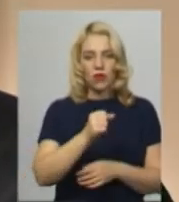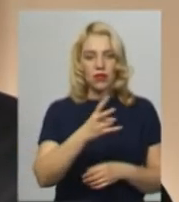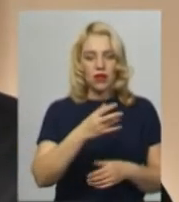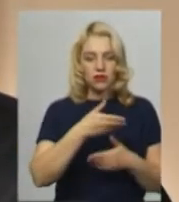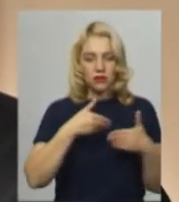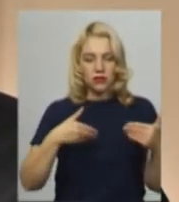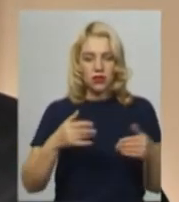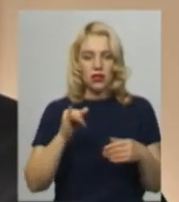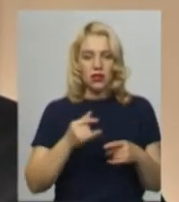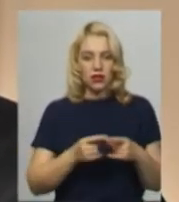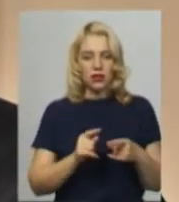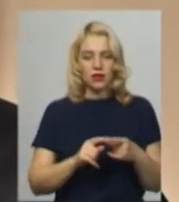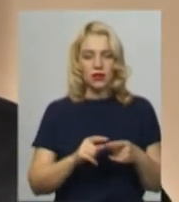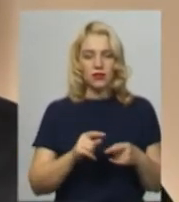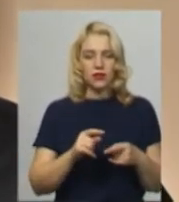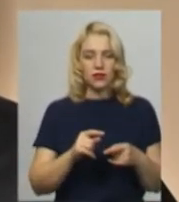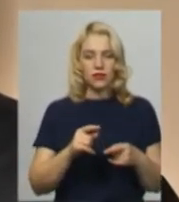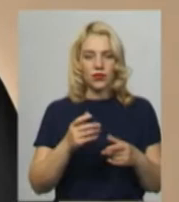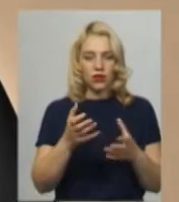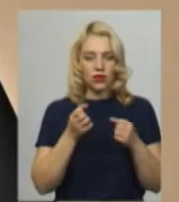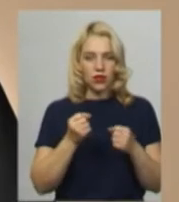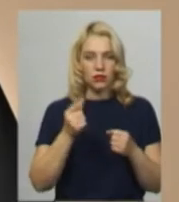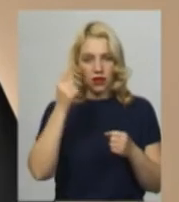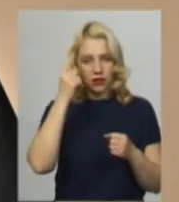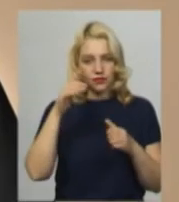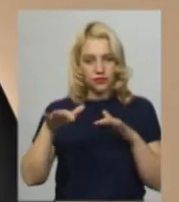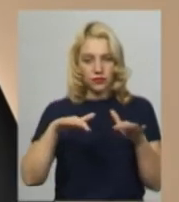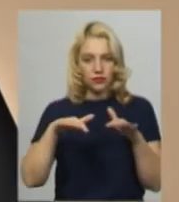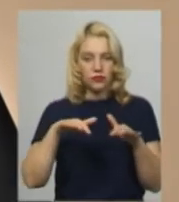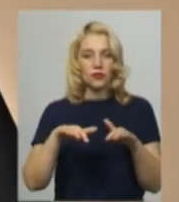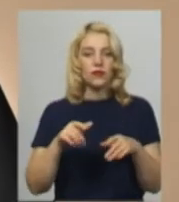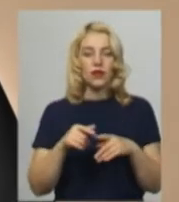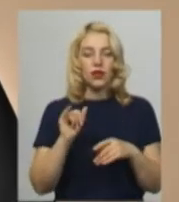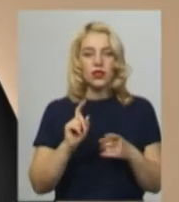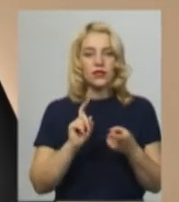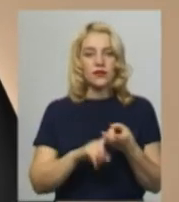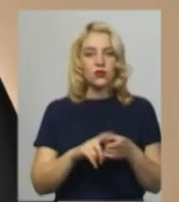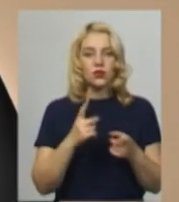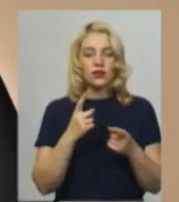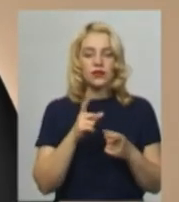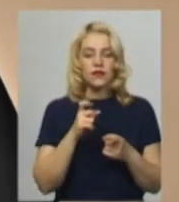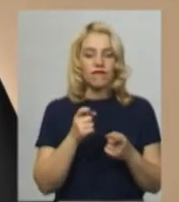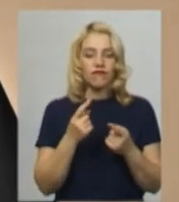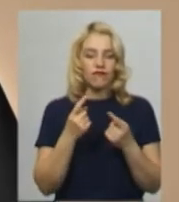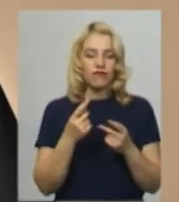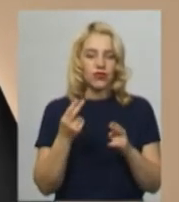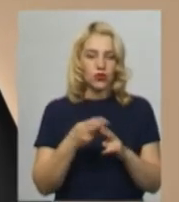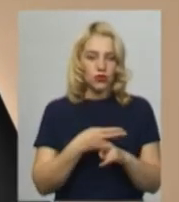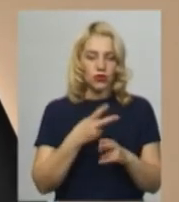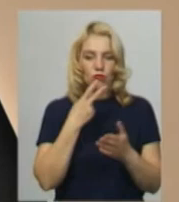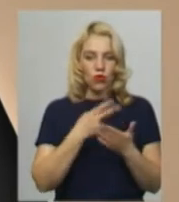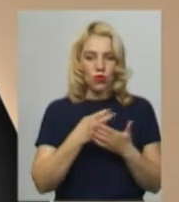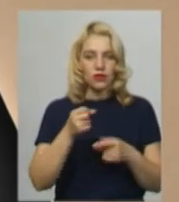вистанена легка черепно-мазова травма, струс мозку. І у зв'язку з відсутністю таких показів до оперативного